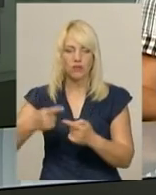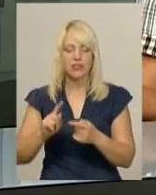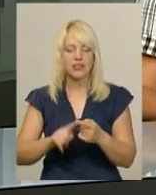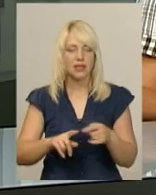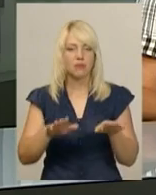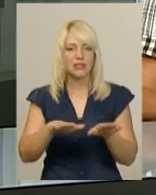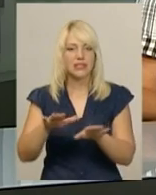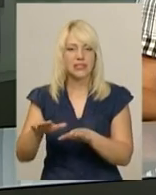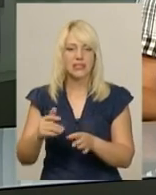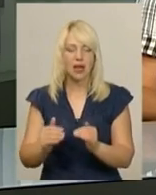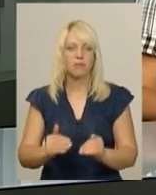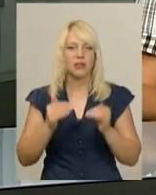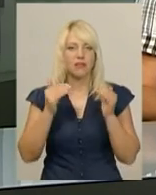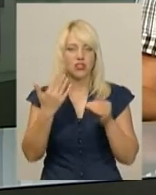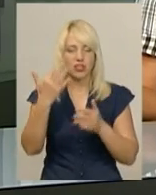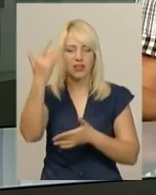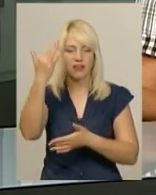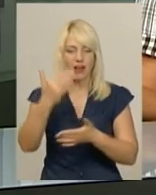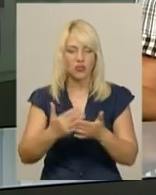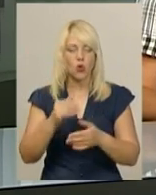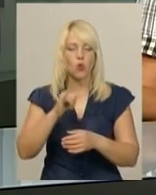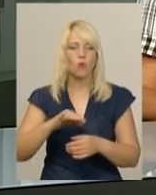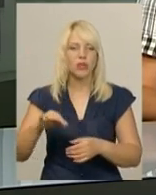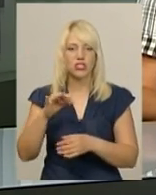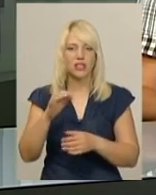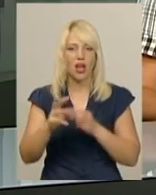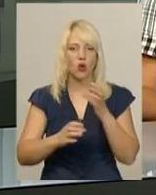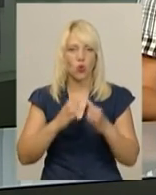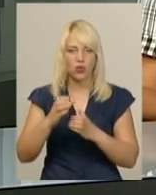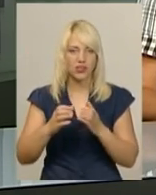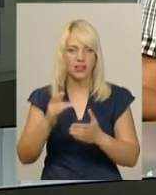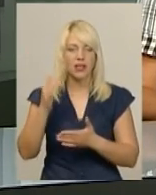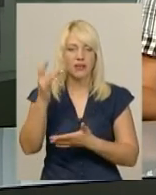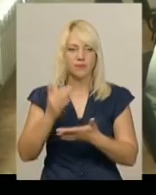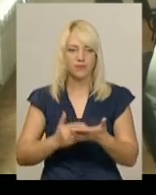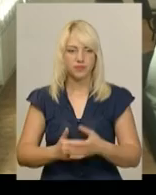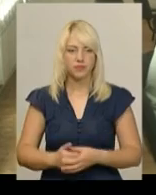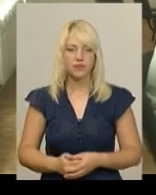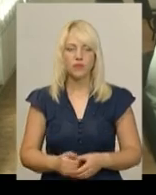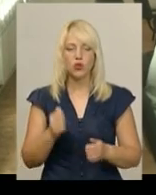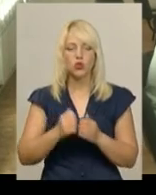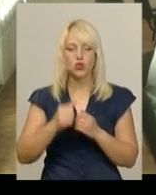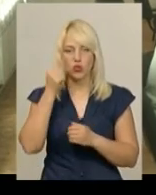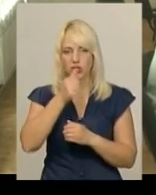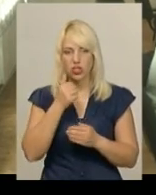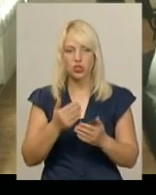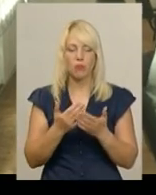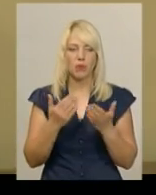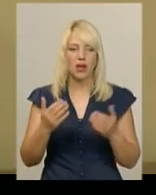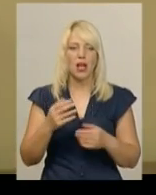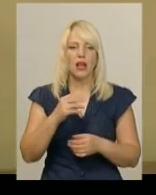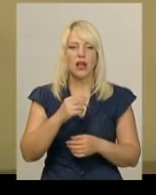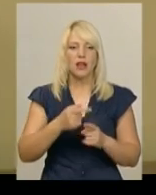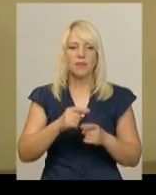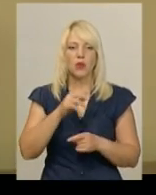рейтинг в Міжнародній федерації шахів, розповів головний суддя змагань Анатолій Харьков. У щорічному меморіалі Олександра